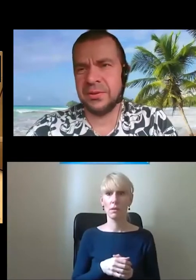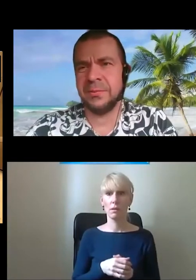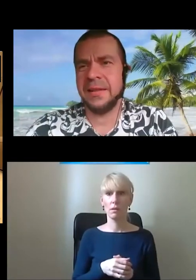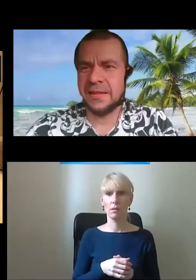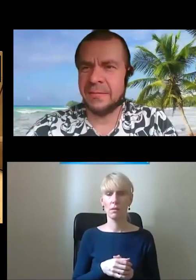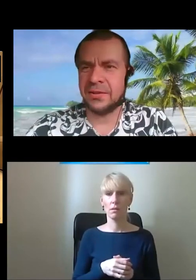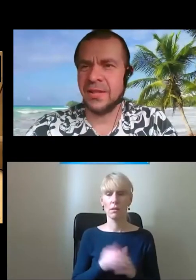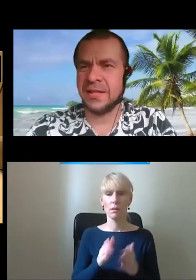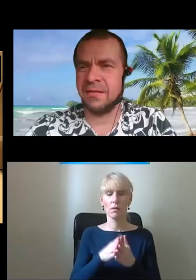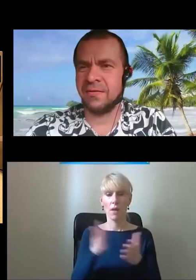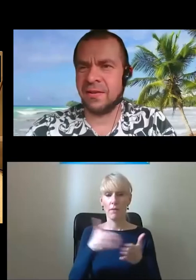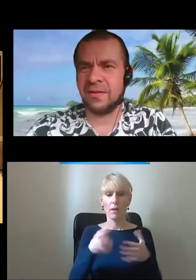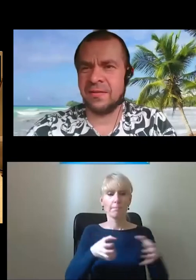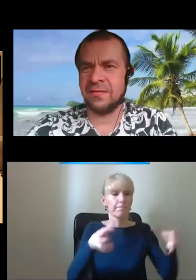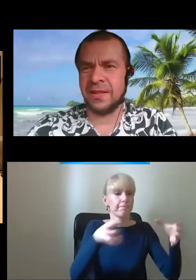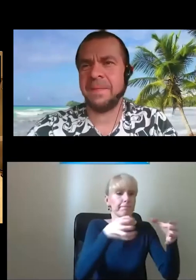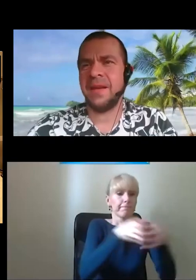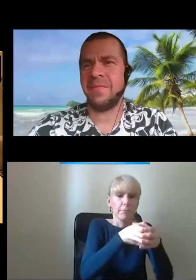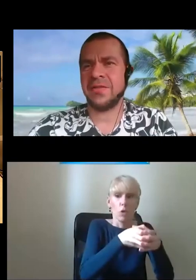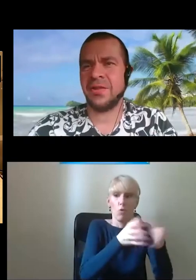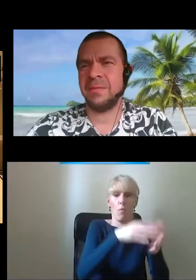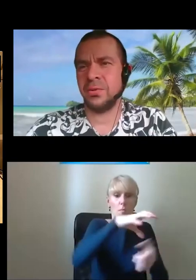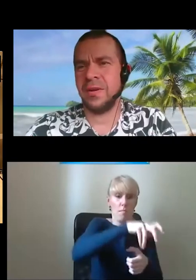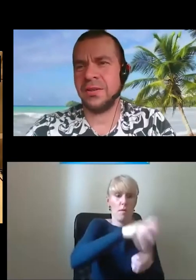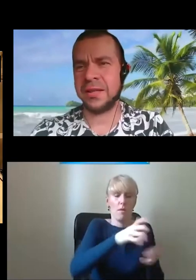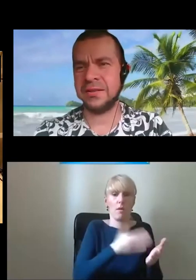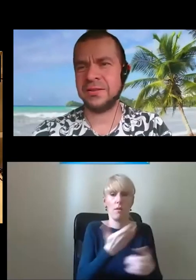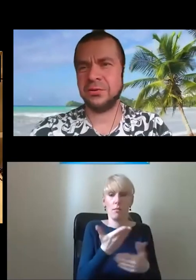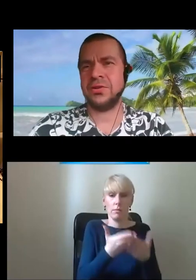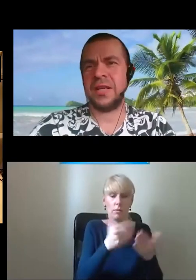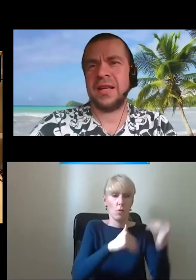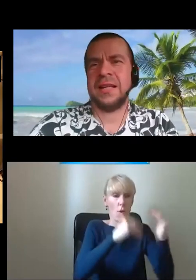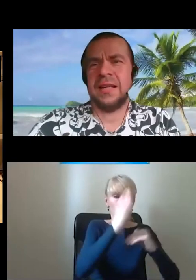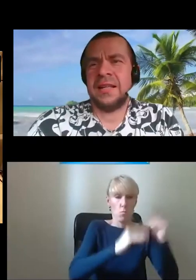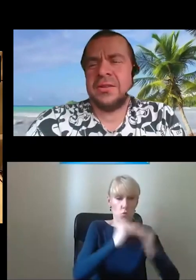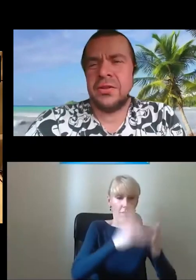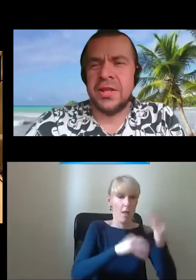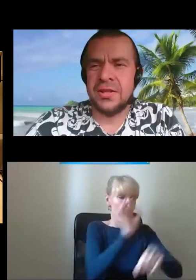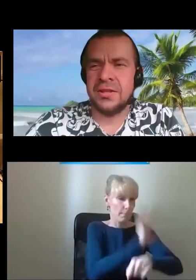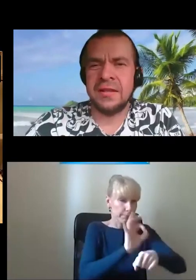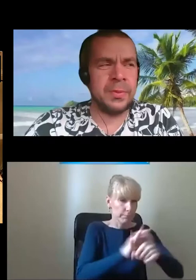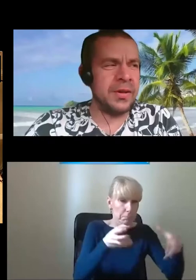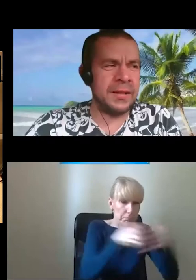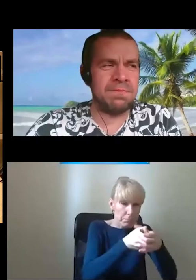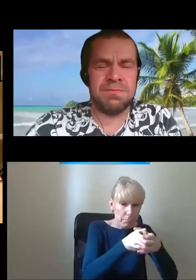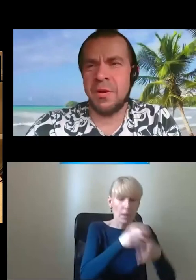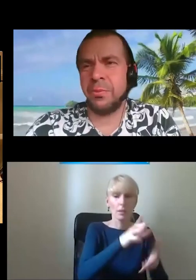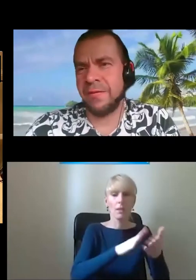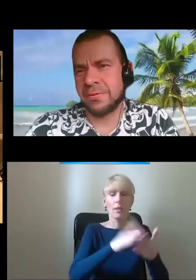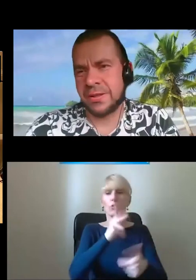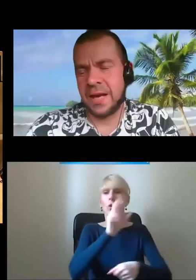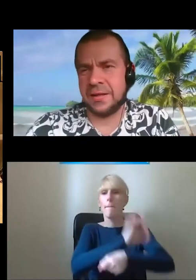to konsylium, nie wiem jak to się nazywa w branży budowlano-architektonicznej, ale no gdzieś ten projekt